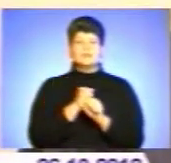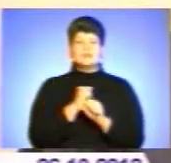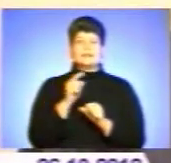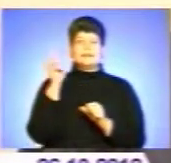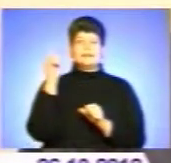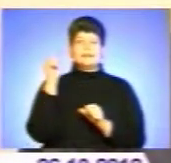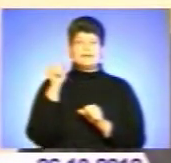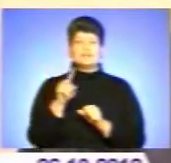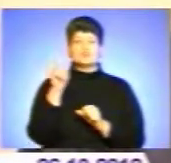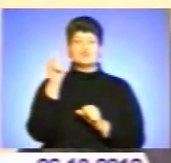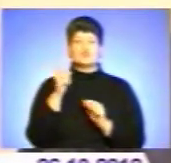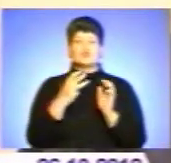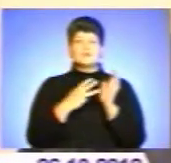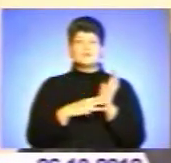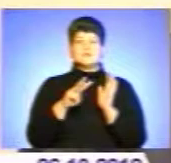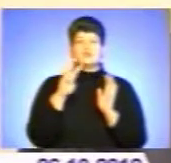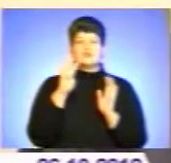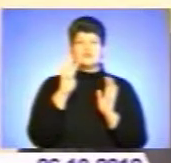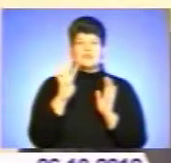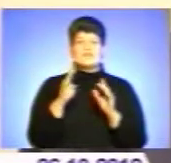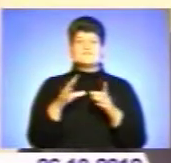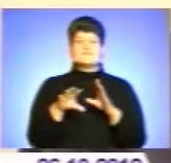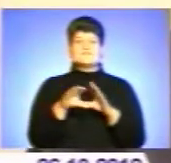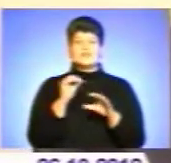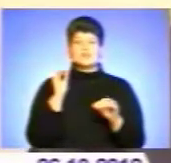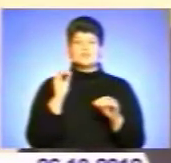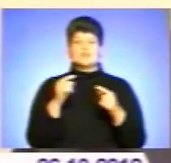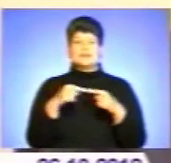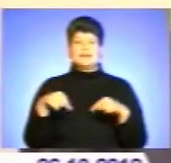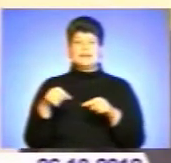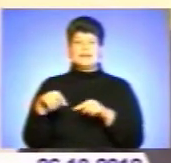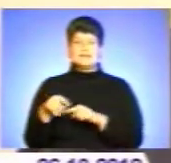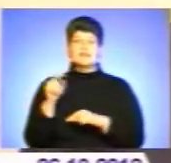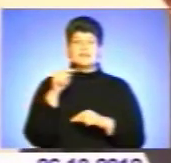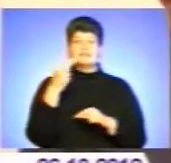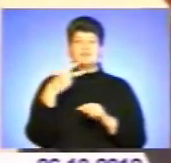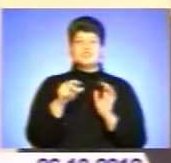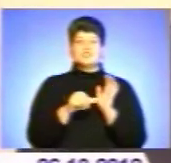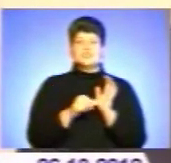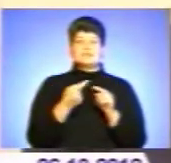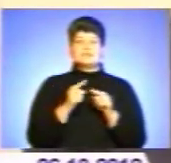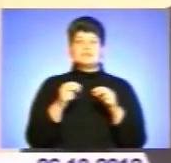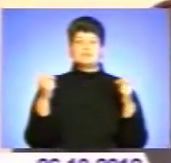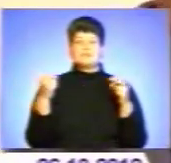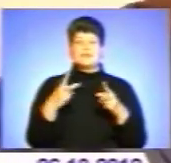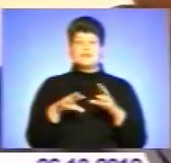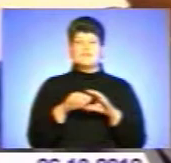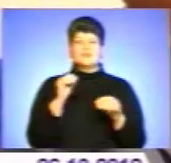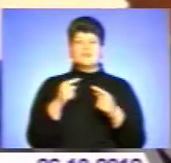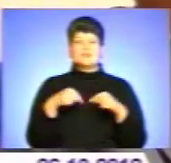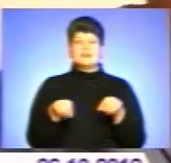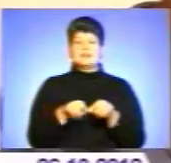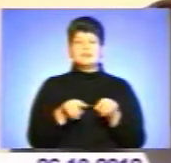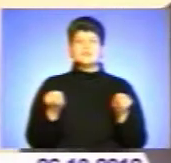1184 виборчі дільниці, з яких 26 – це спеціальні виборчі дільниці. Спеціальні виборчі